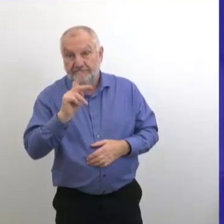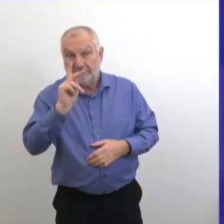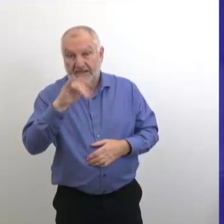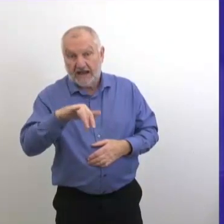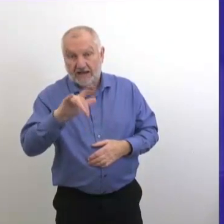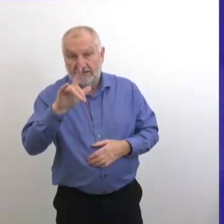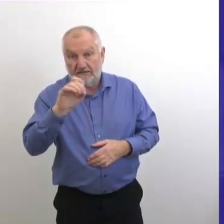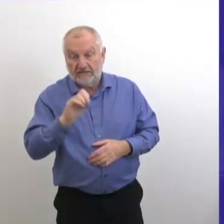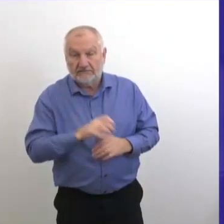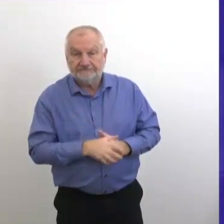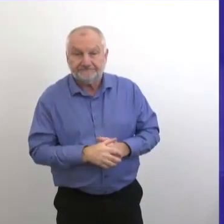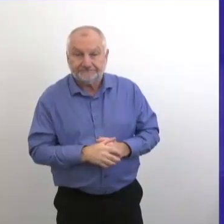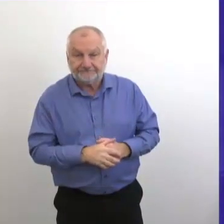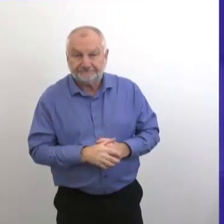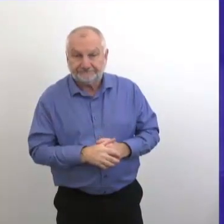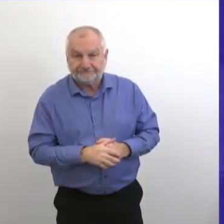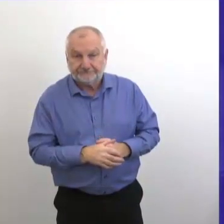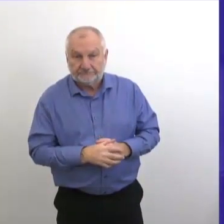Bonjour.